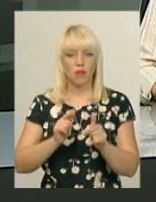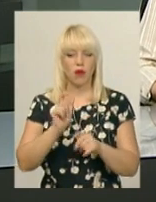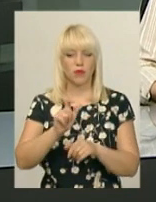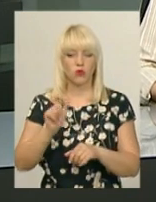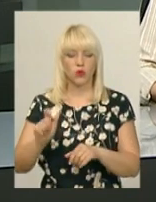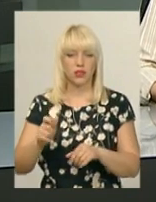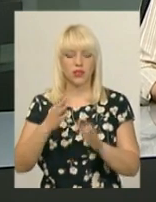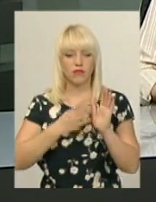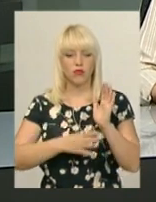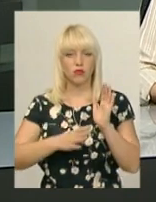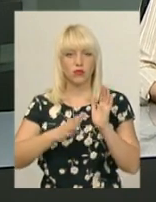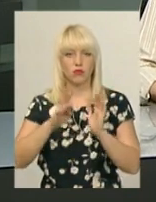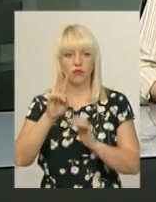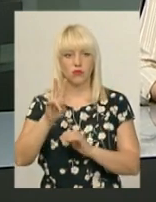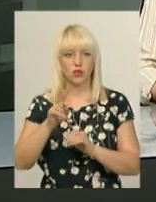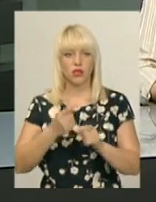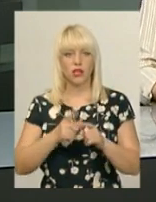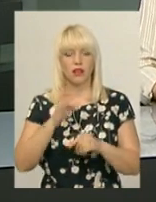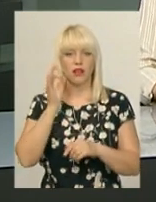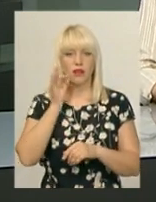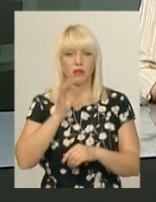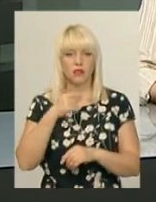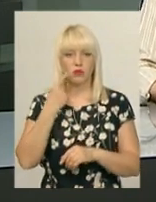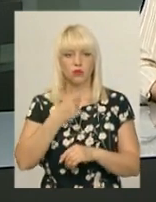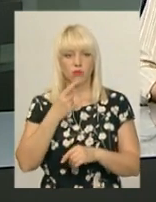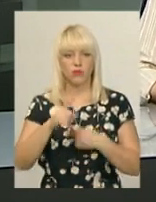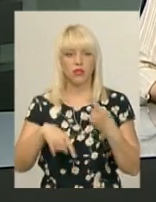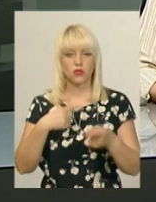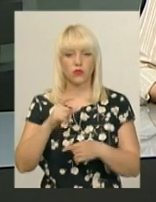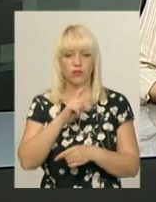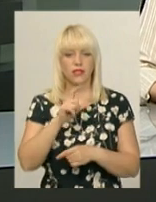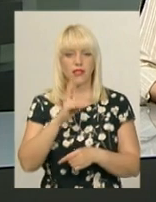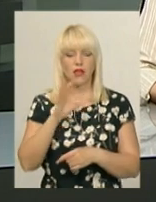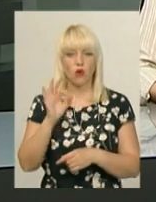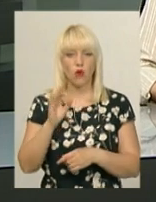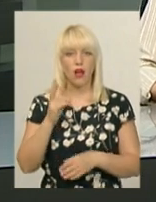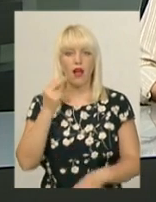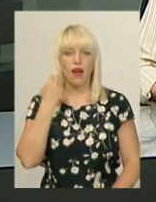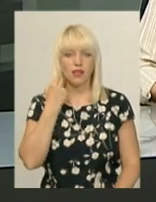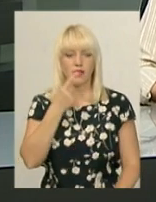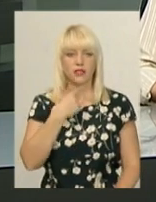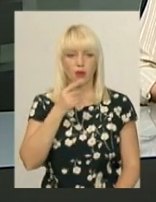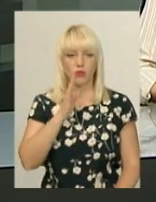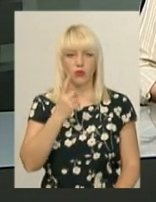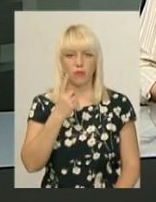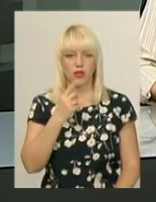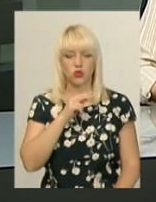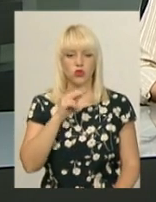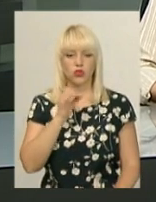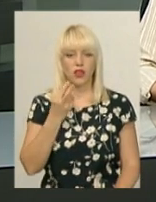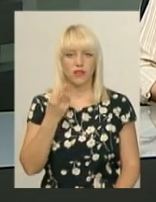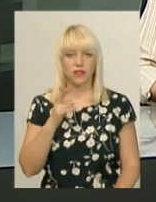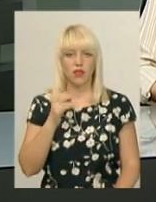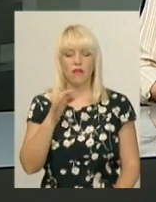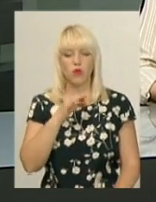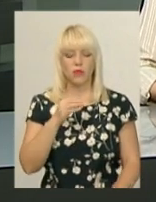З них 92 на німецьку мову. Наступне ЗНО, а це буде англійська мова, відбудеться 1 червня. В області